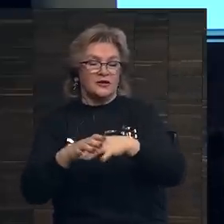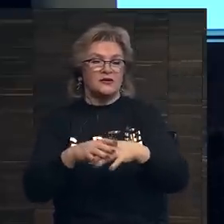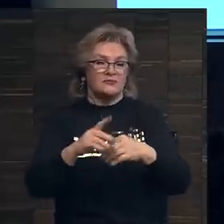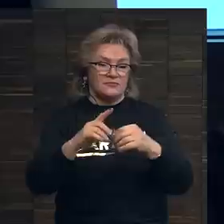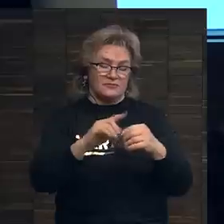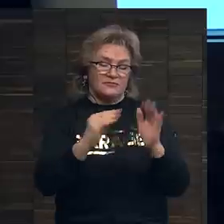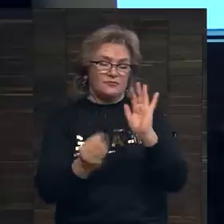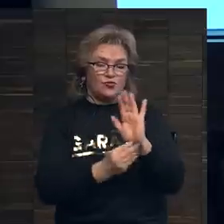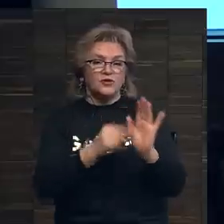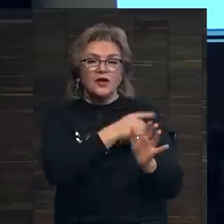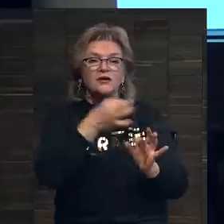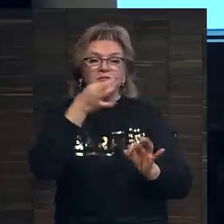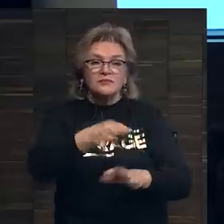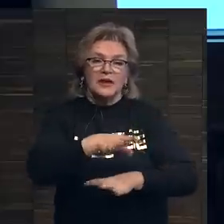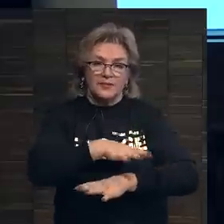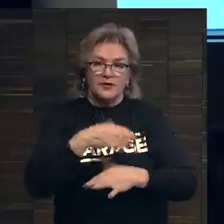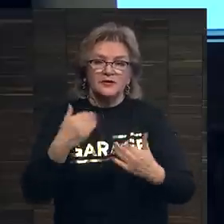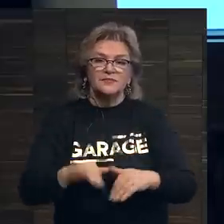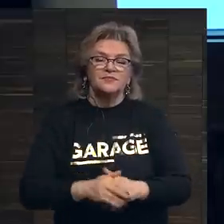пункт, как я уже говорил,